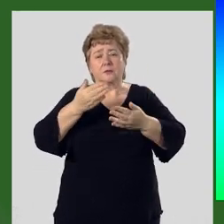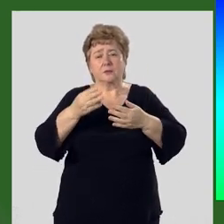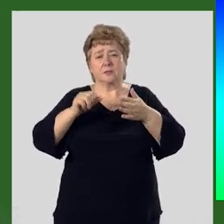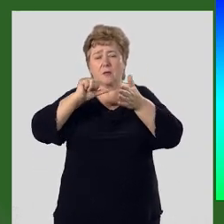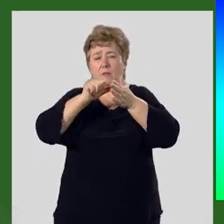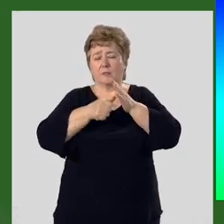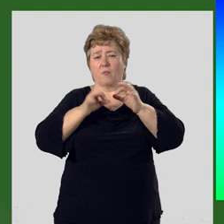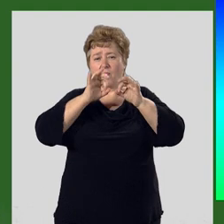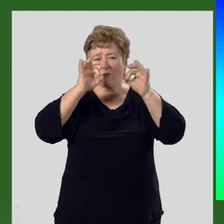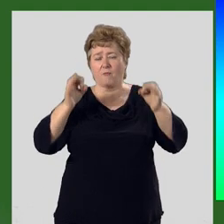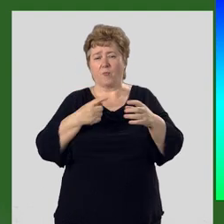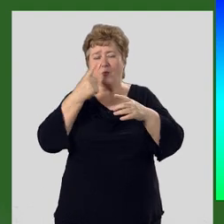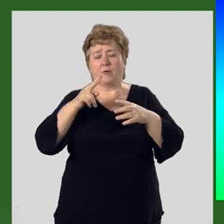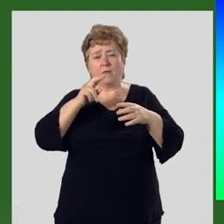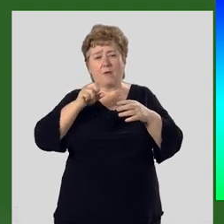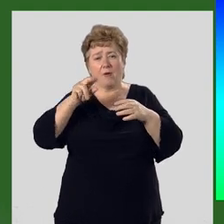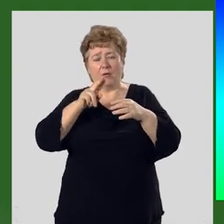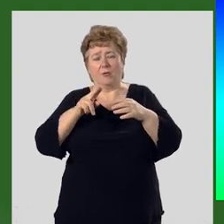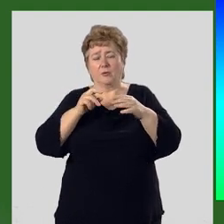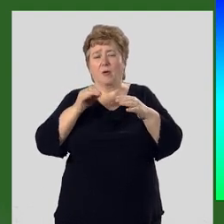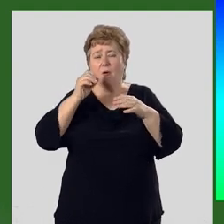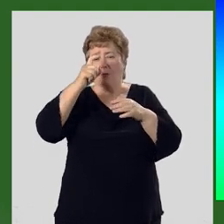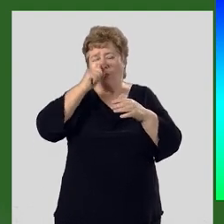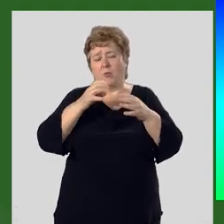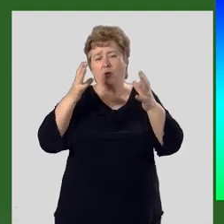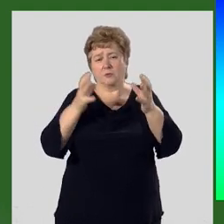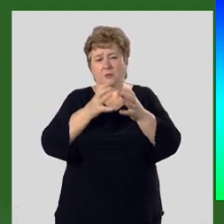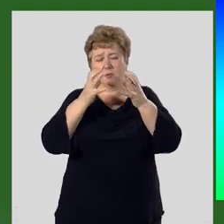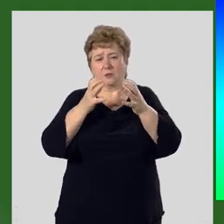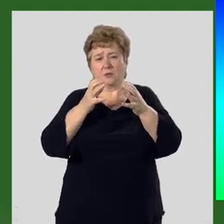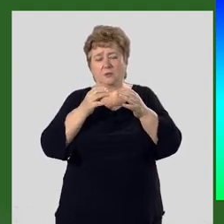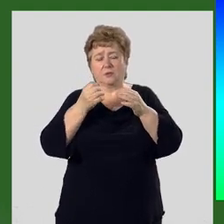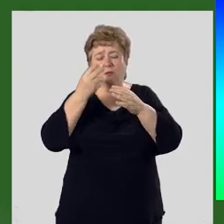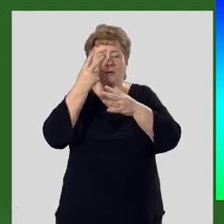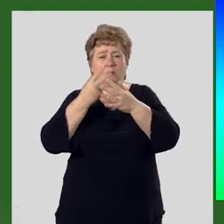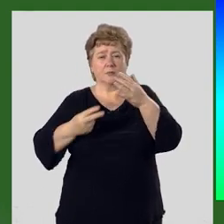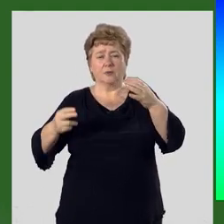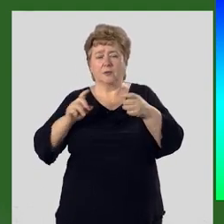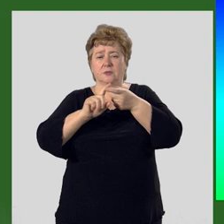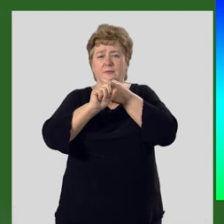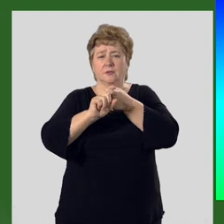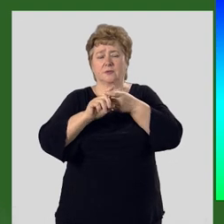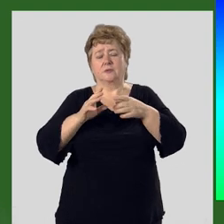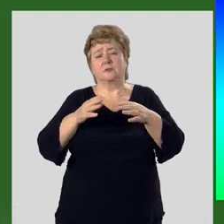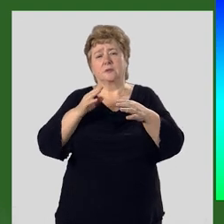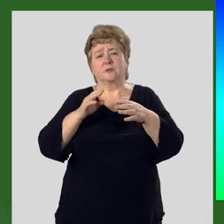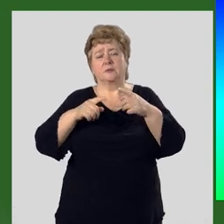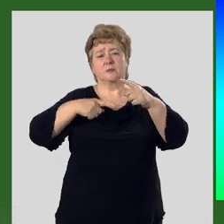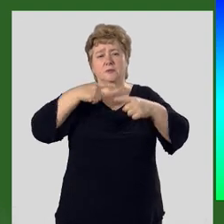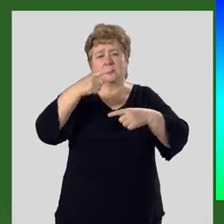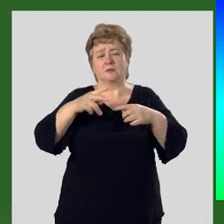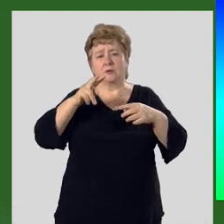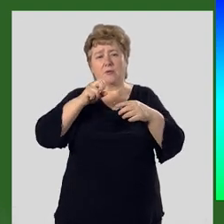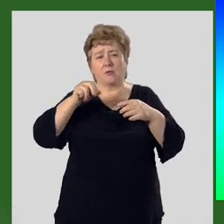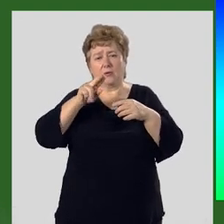скульптурные формы первого оледенения плохо сохранились. Исчезновение их связано с последующими